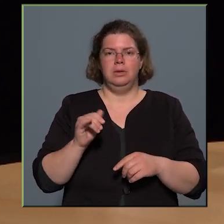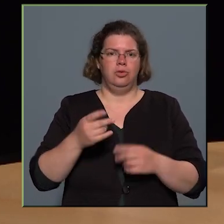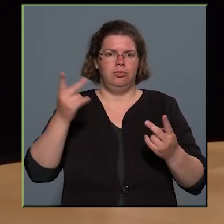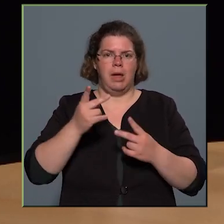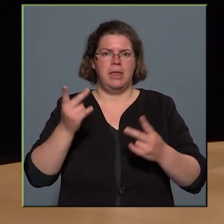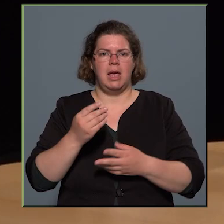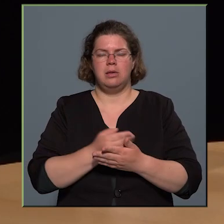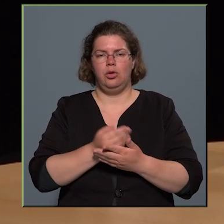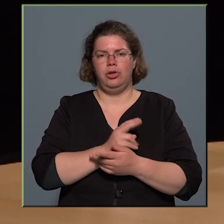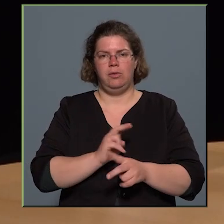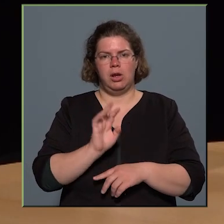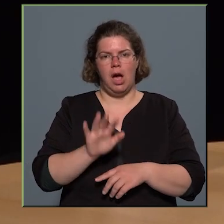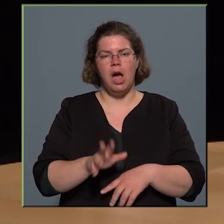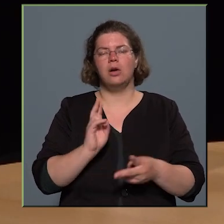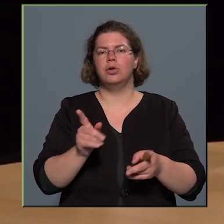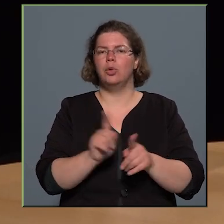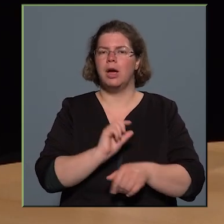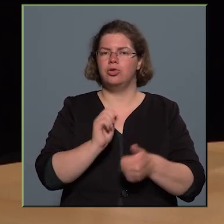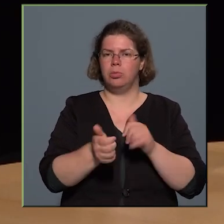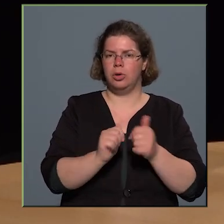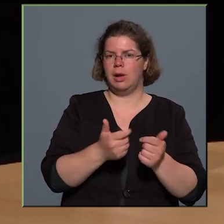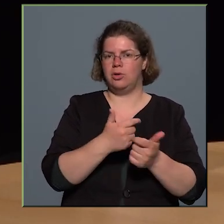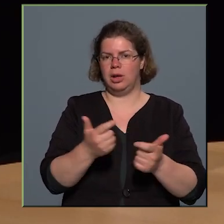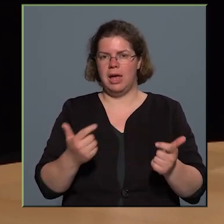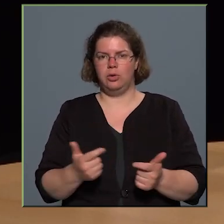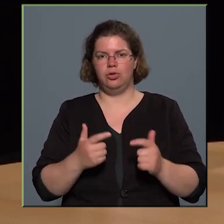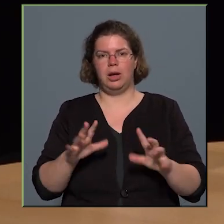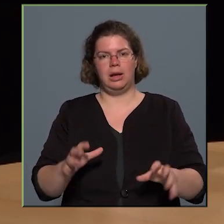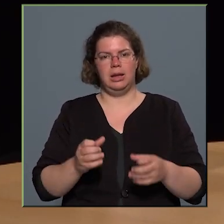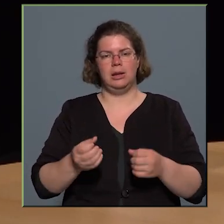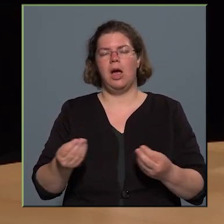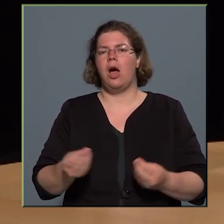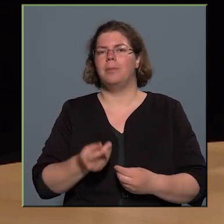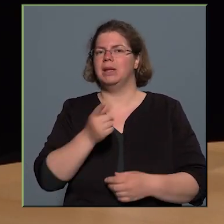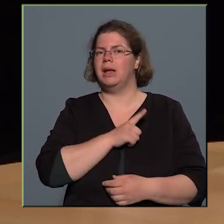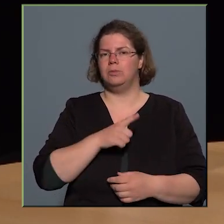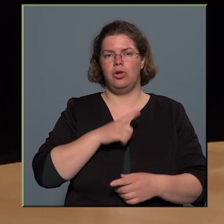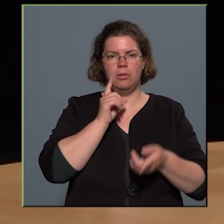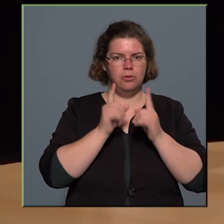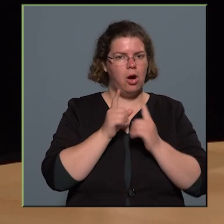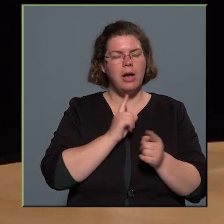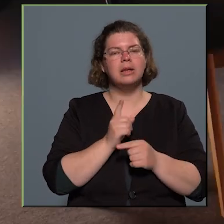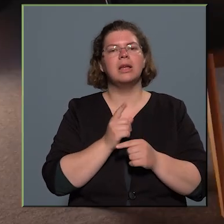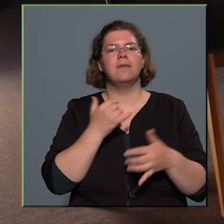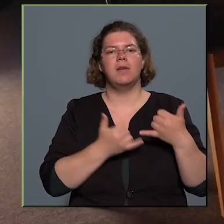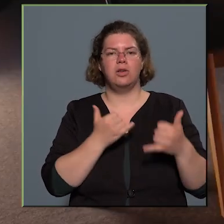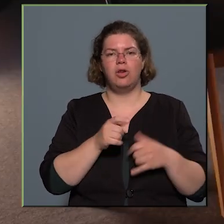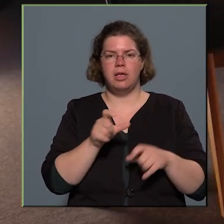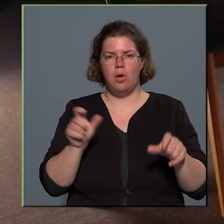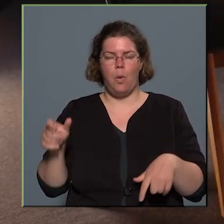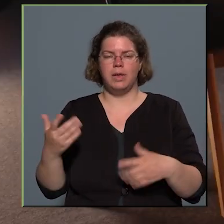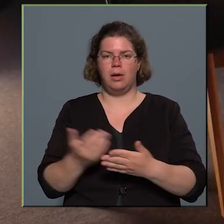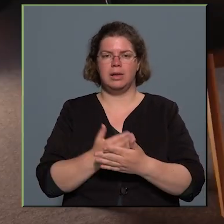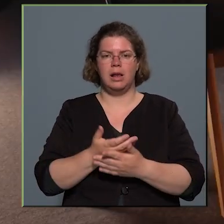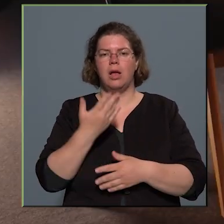szüksége van arra is, hogy olyan sportolási lehetőségek jönnek létre, amit nem csak a Fradi versenyzői használatnak, hanem